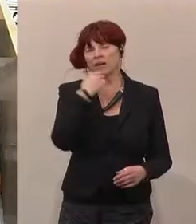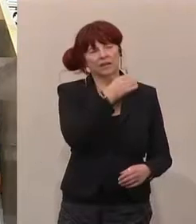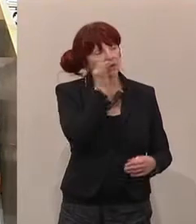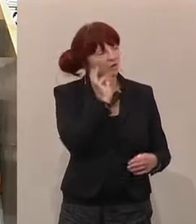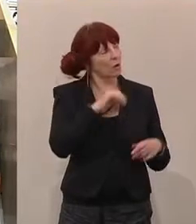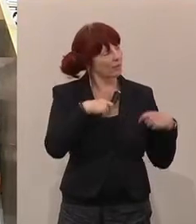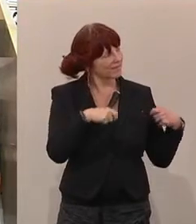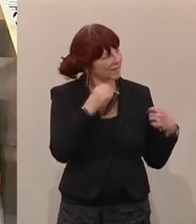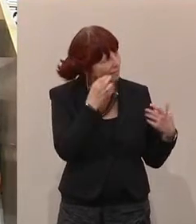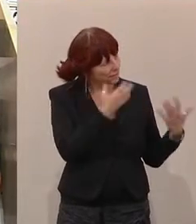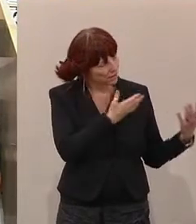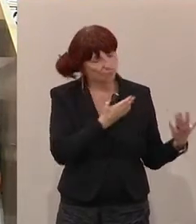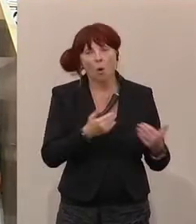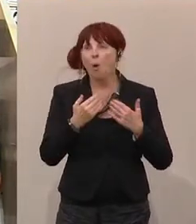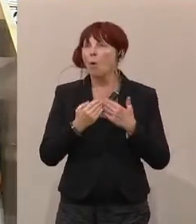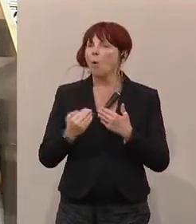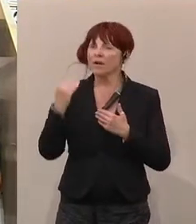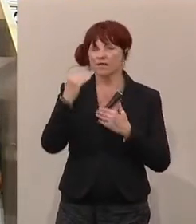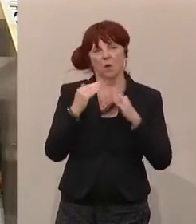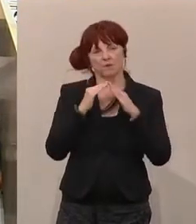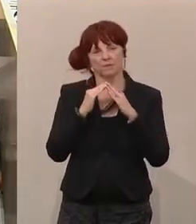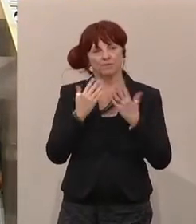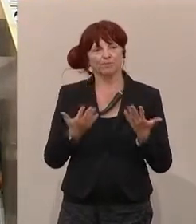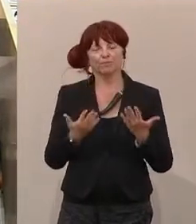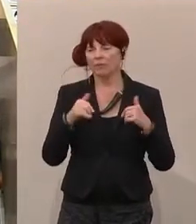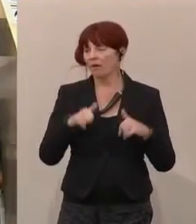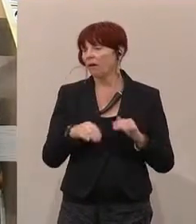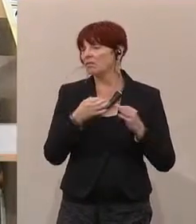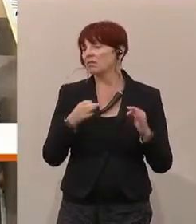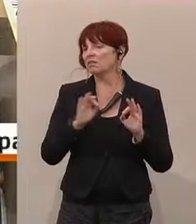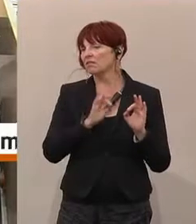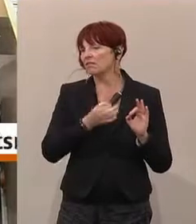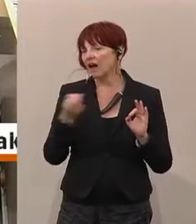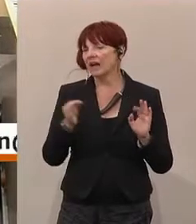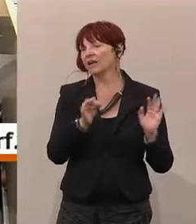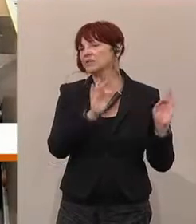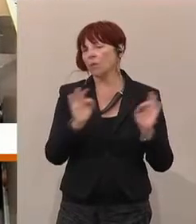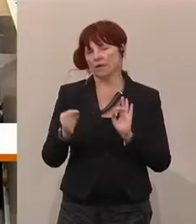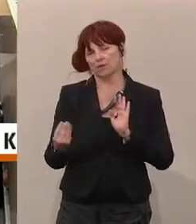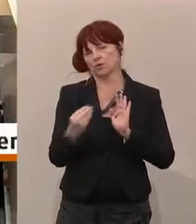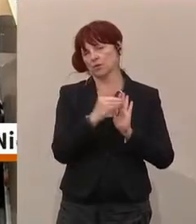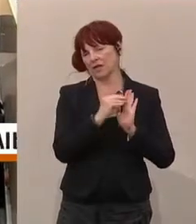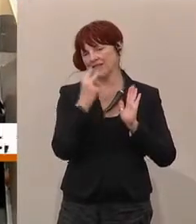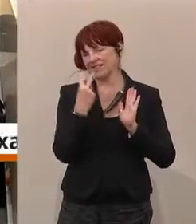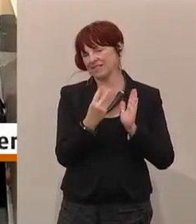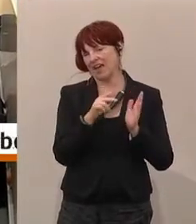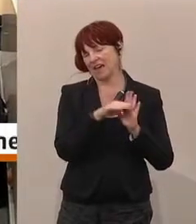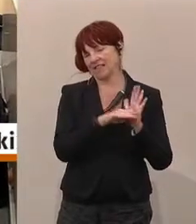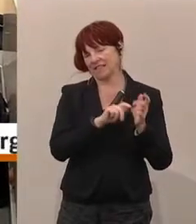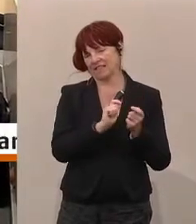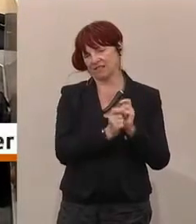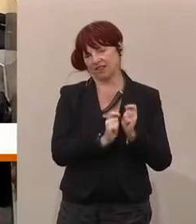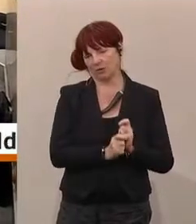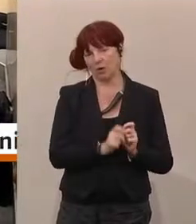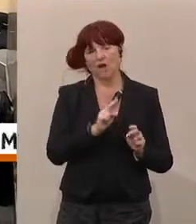Frau Präsidentin, Hohes Haus, auf der Tagesordnung finden sich zwei Gesetzesänderungen und wenn man diese Texte genau